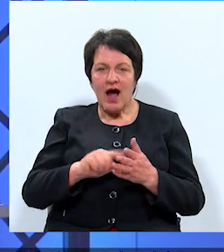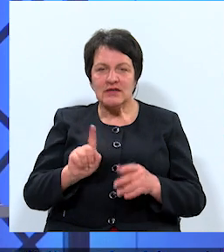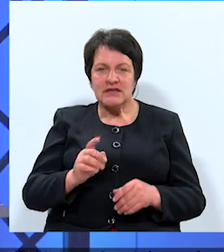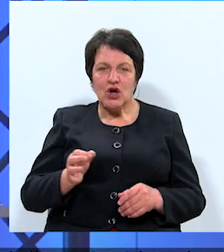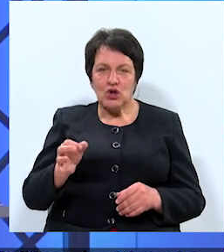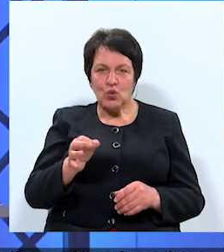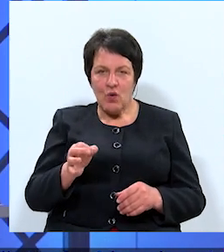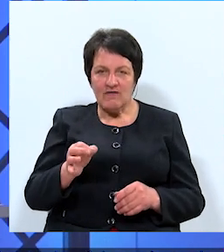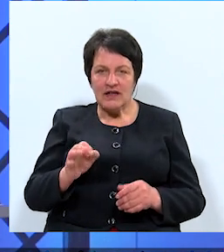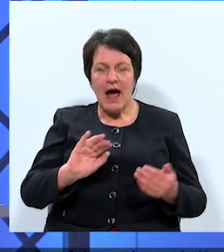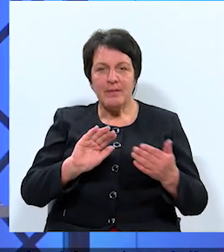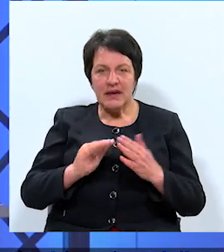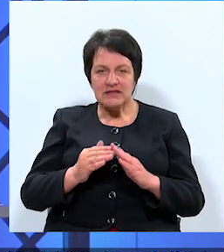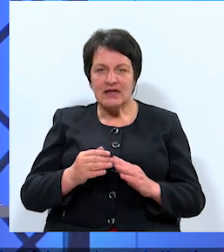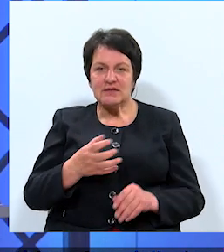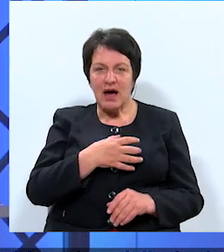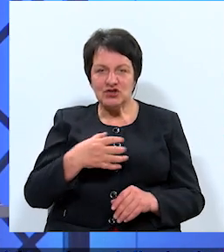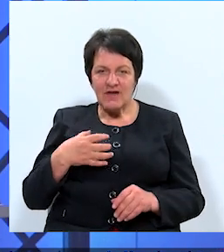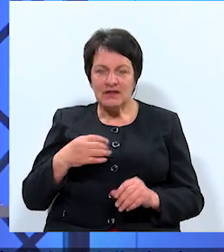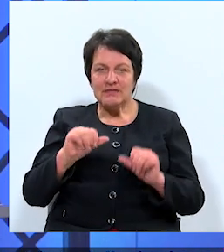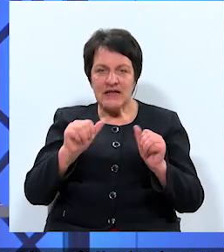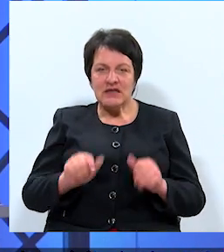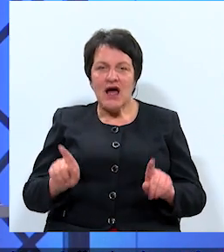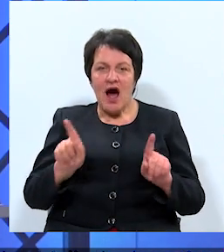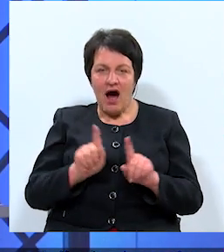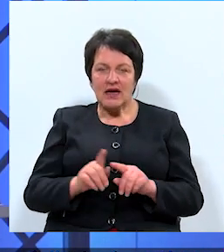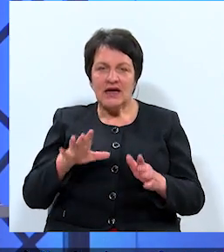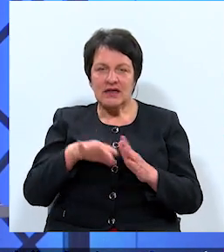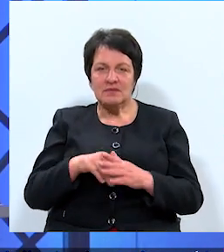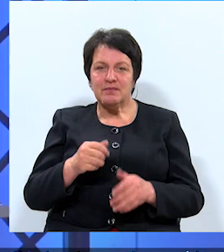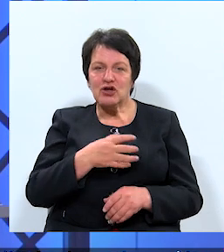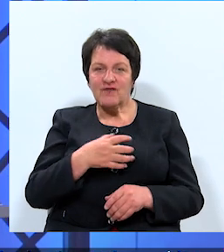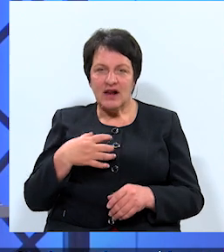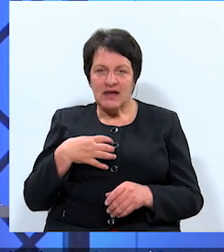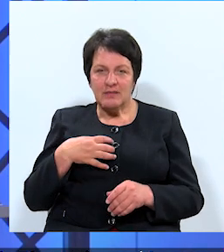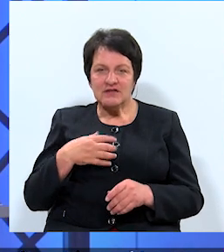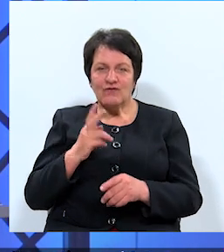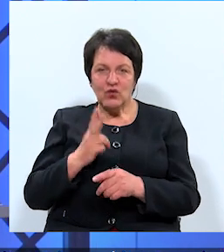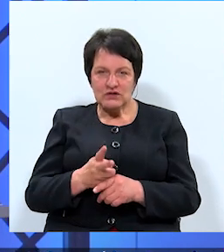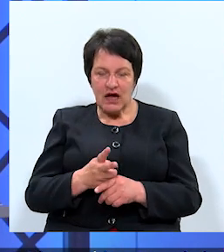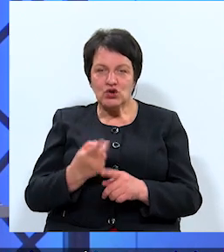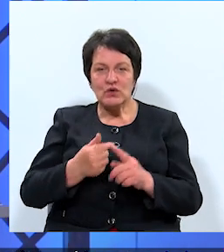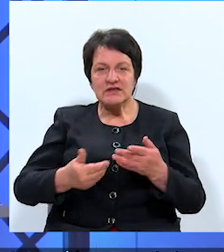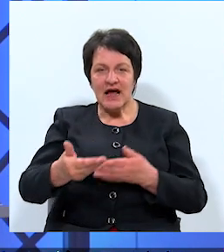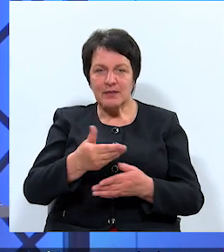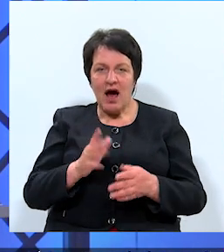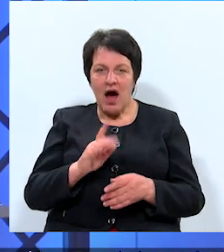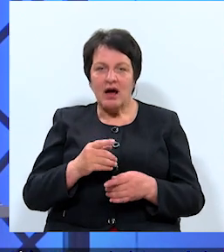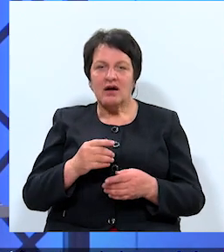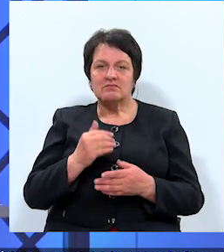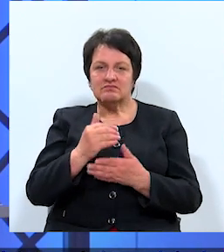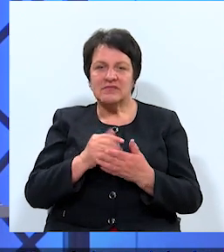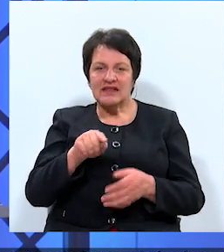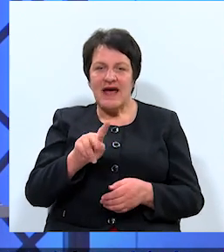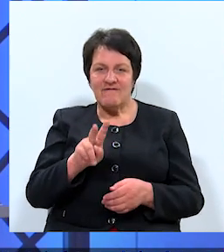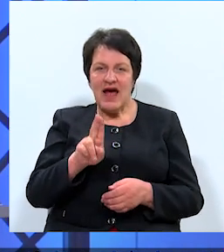pilsētas pašvaldības stēls arī ietilpst pašvaldības funkcijās. Sadarbībā ar portālu TV. Nētā